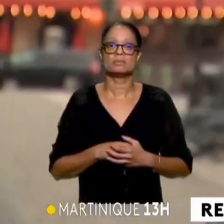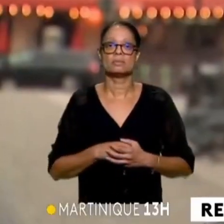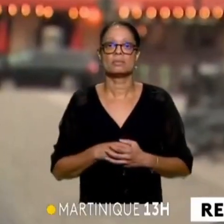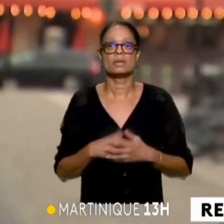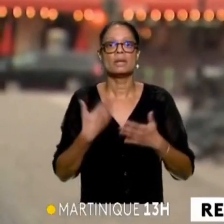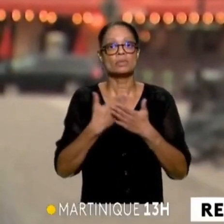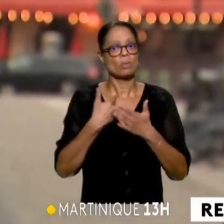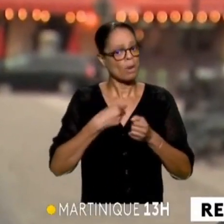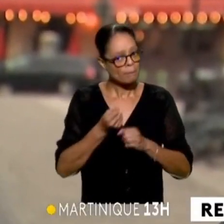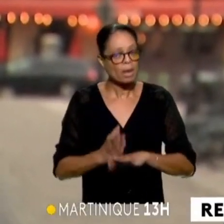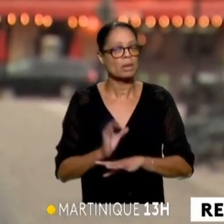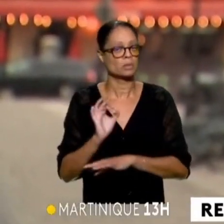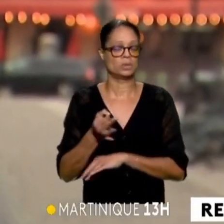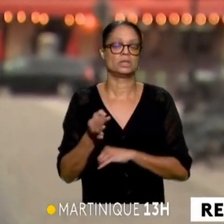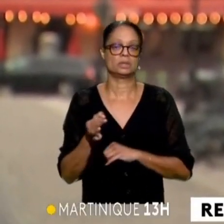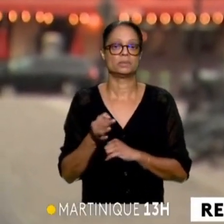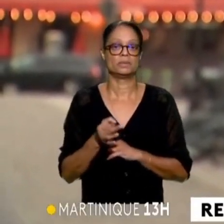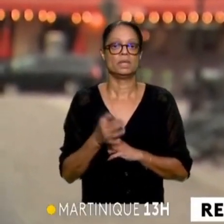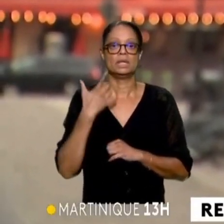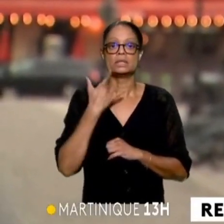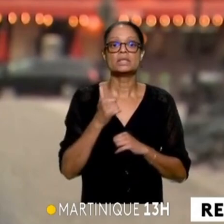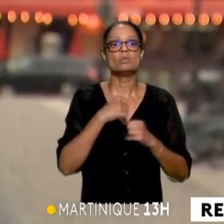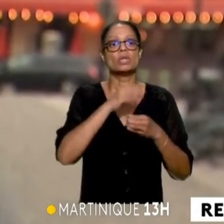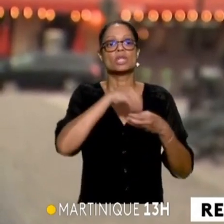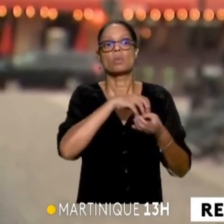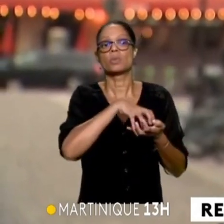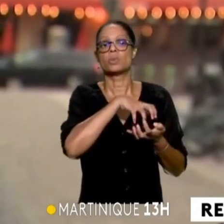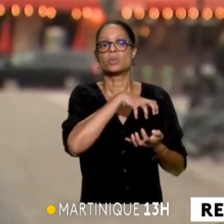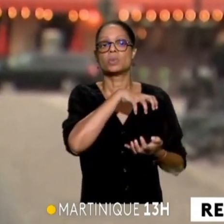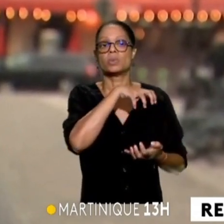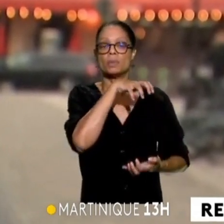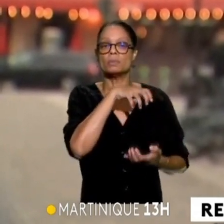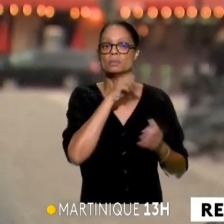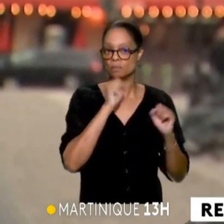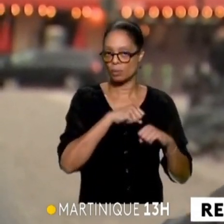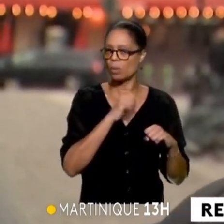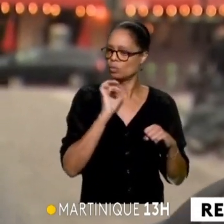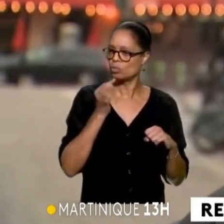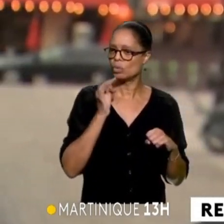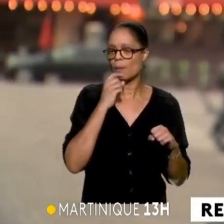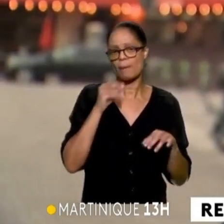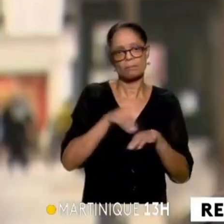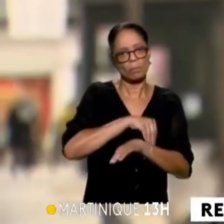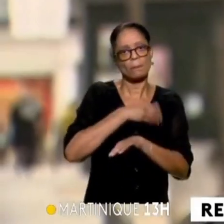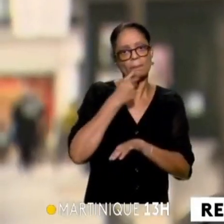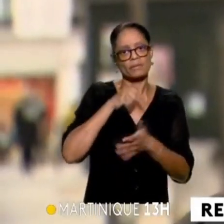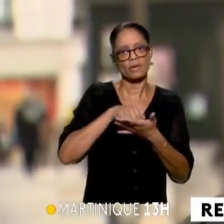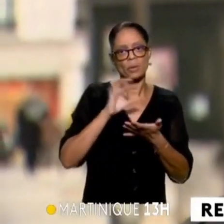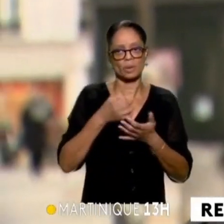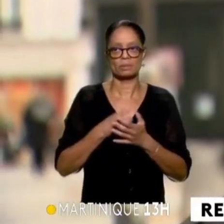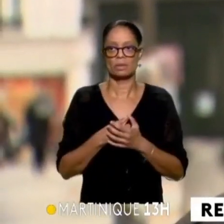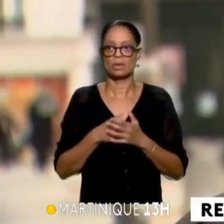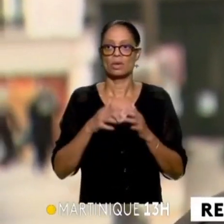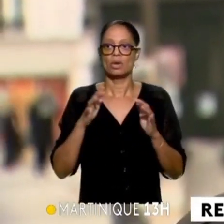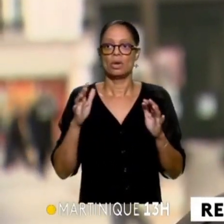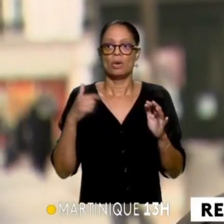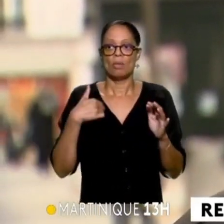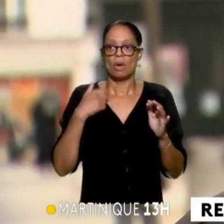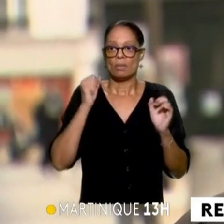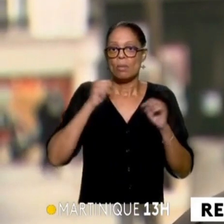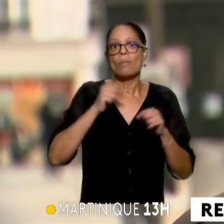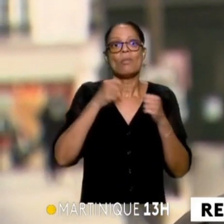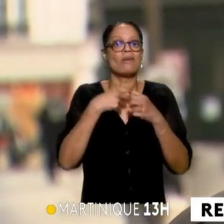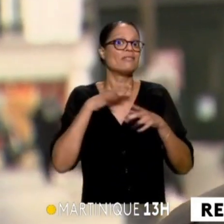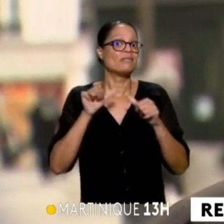Ça, je ne suis pas à le faire. Si j'arrive à mettre suffisamment de côté, oui, je préférerais partir plus tôt. Moi, en mon cas, j'ai anticipé en achetant de